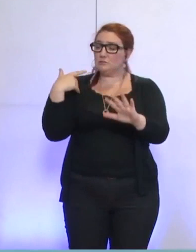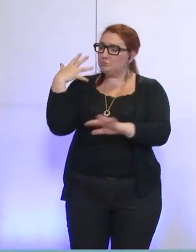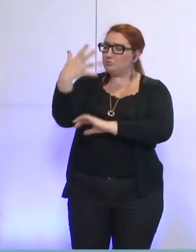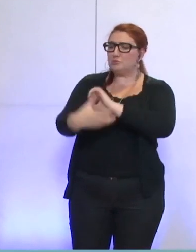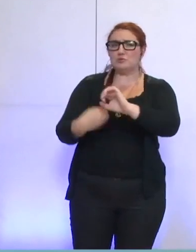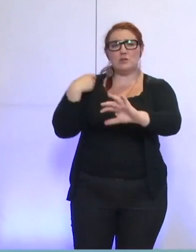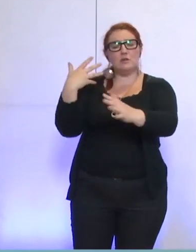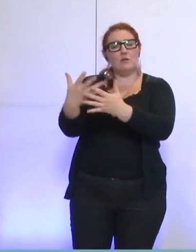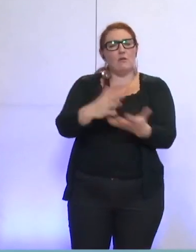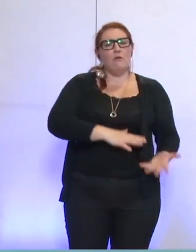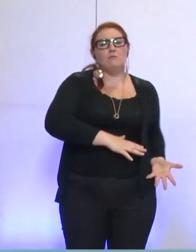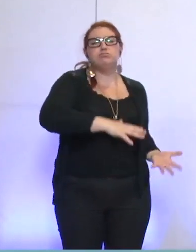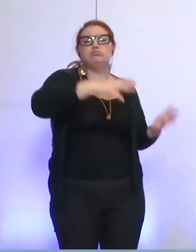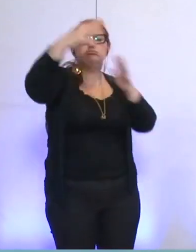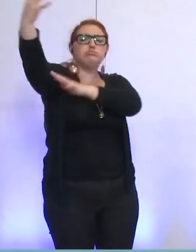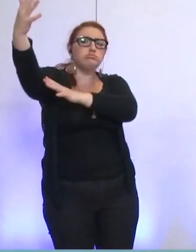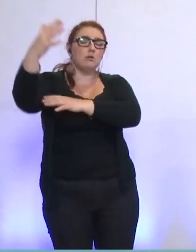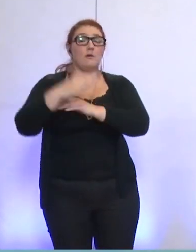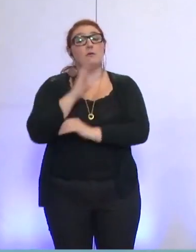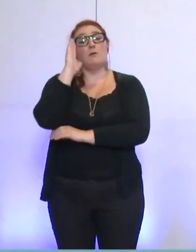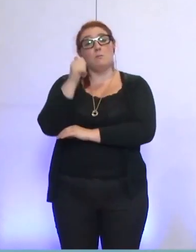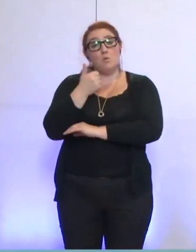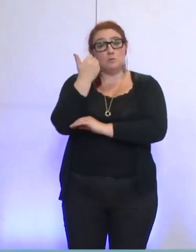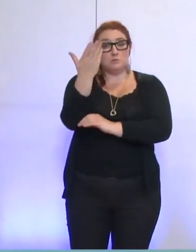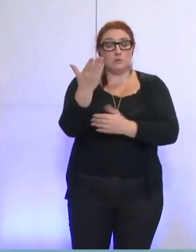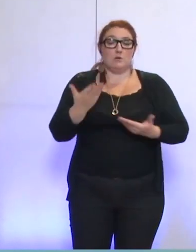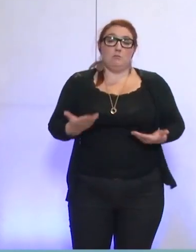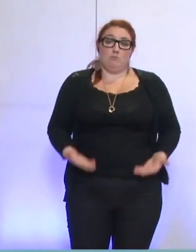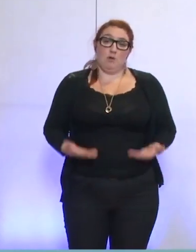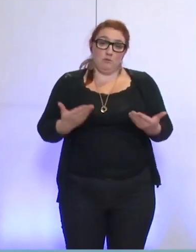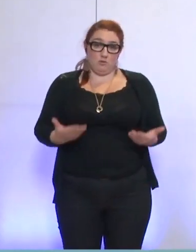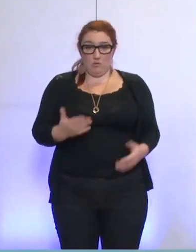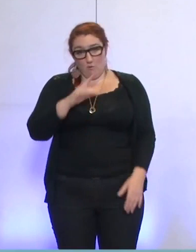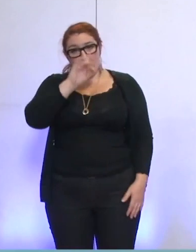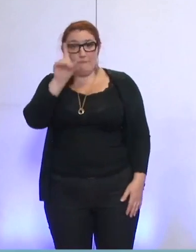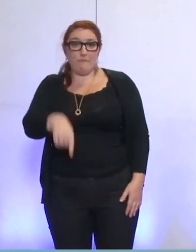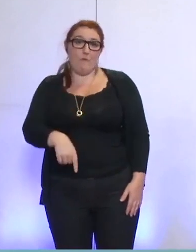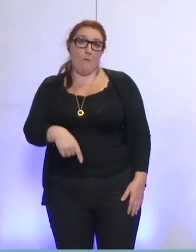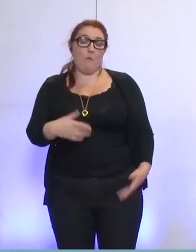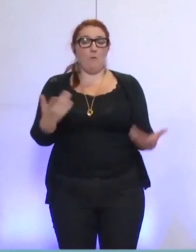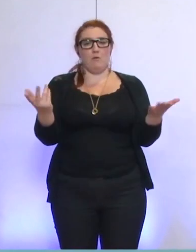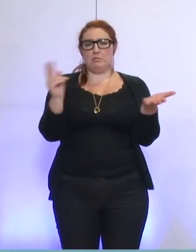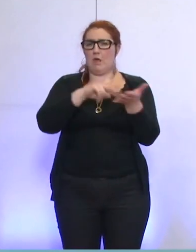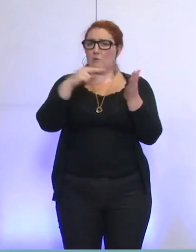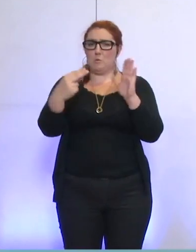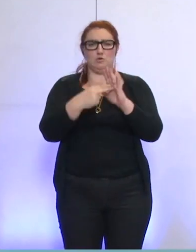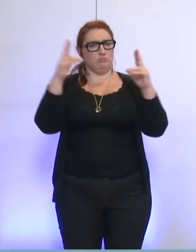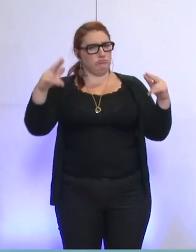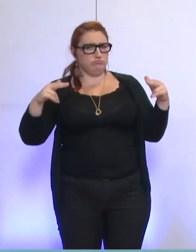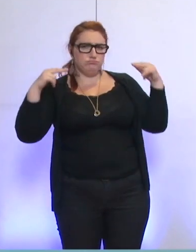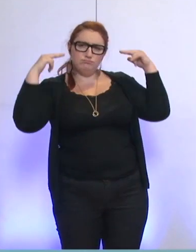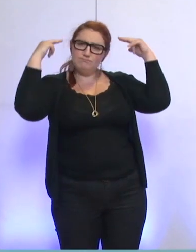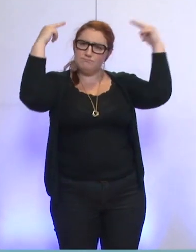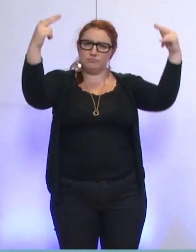années et il est donc souhaitable de recourir aux meilleures technologies, aux meilleurs savoir-faire pour